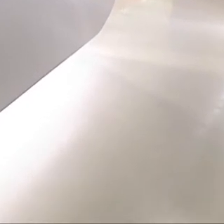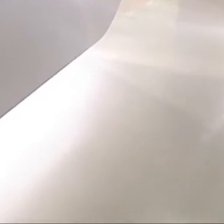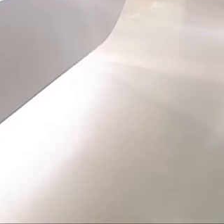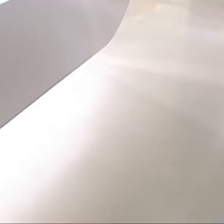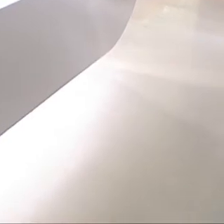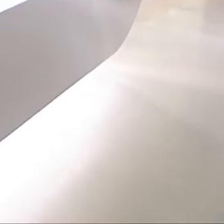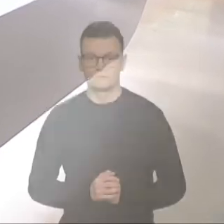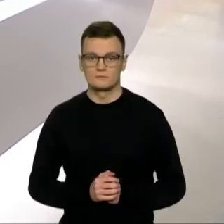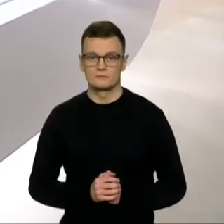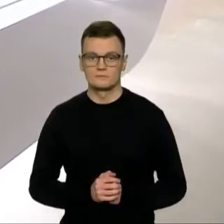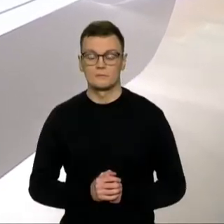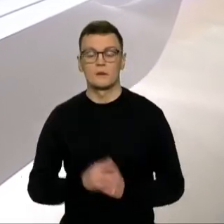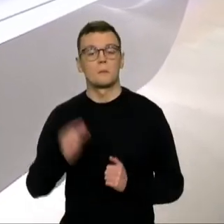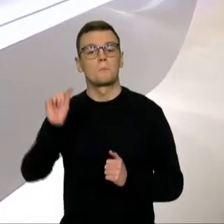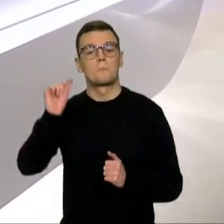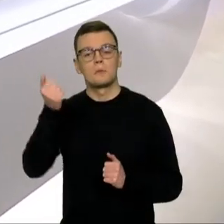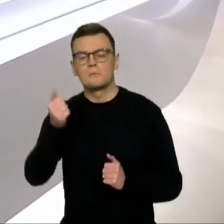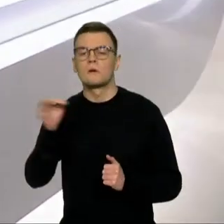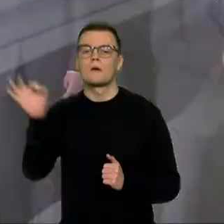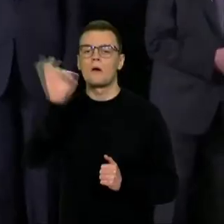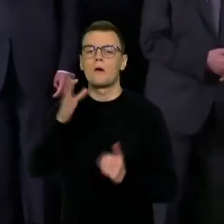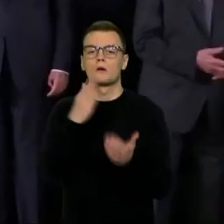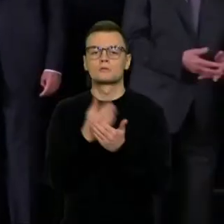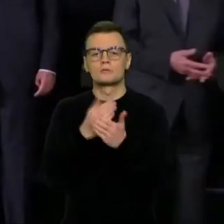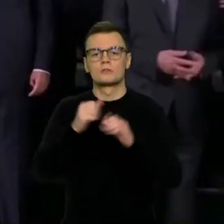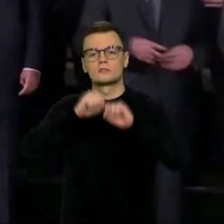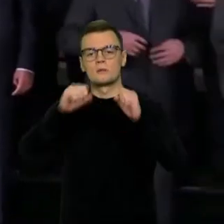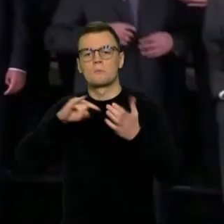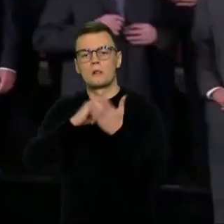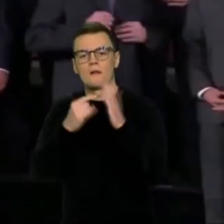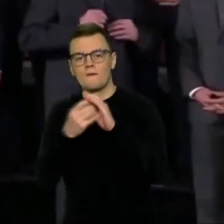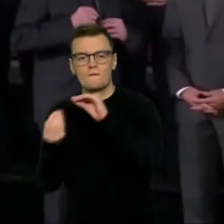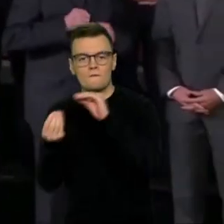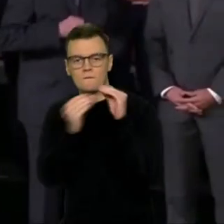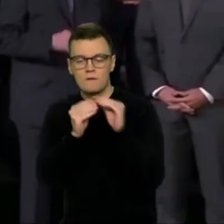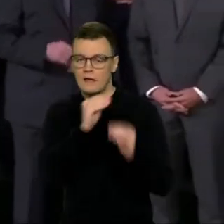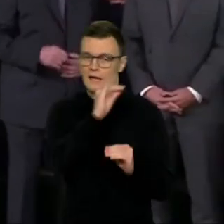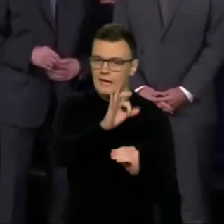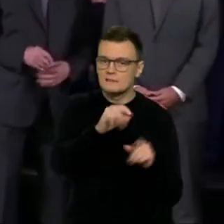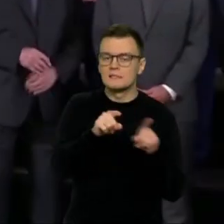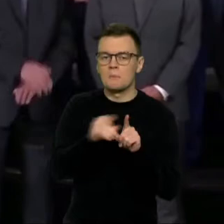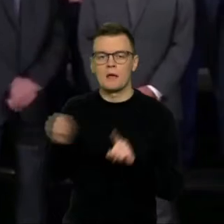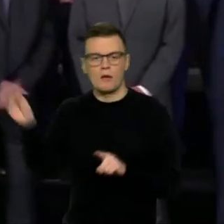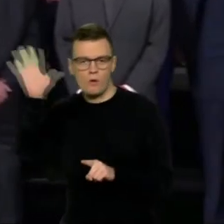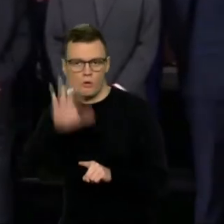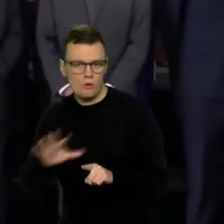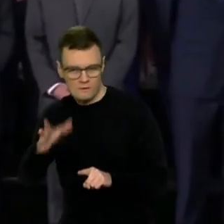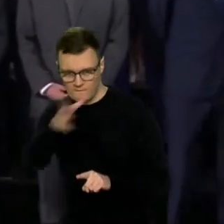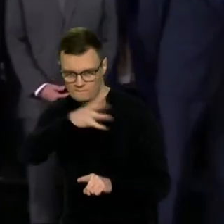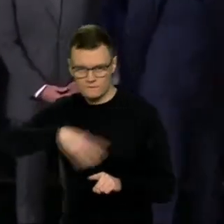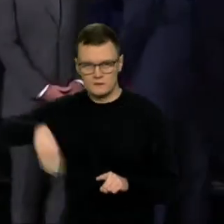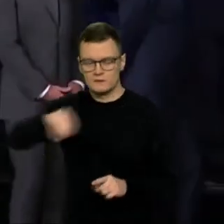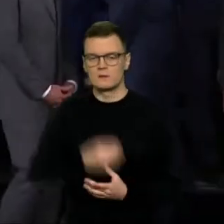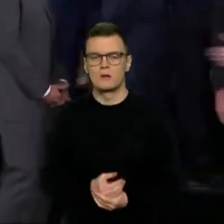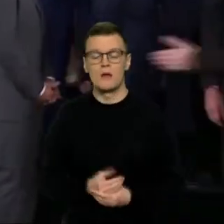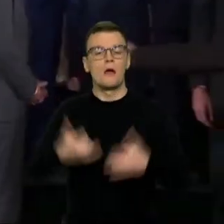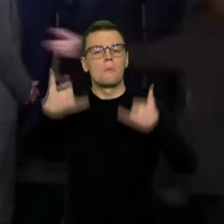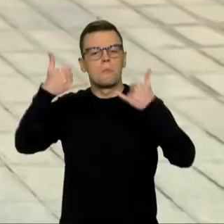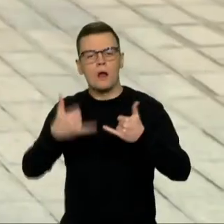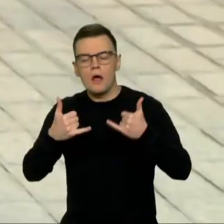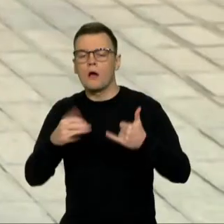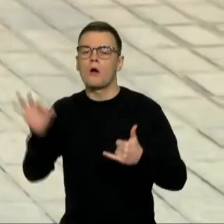Pirmas žingsnis plėtojant strateginį dialogą ne tik Europos Sąjungos, bet ir žemynomastu. Prakoje Europos ateitį aptarę šalių lyderiai.